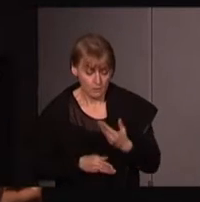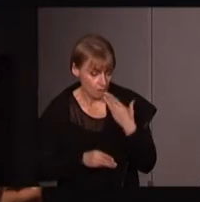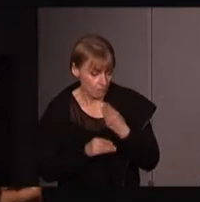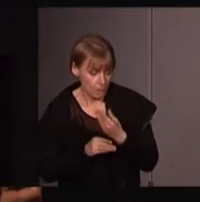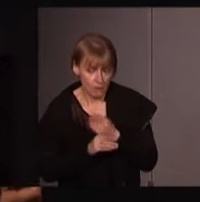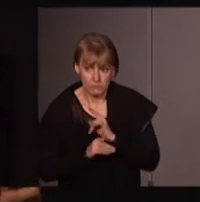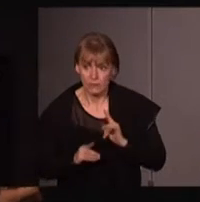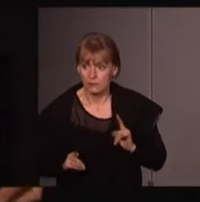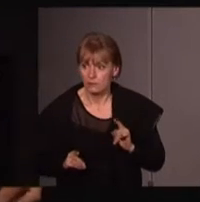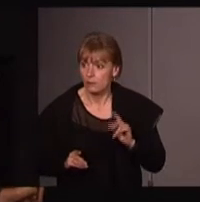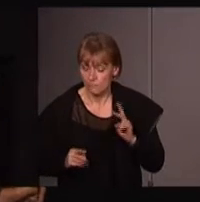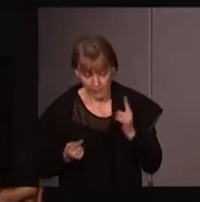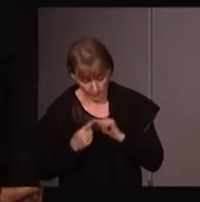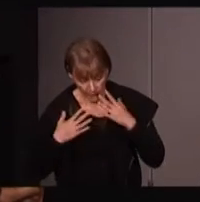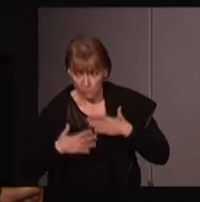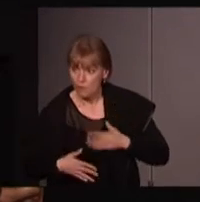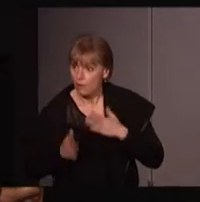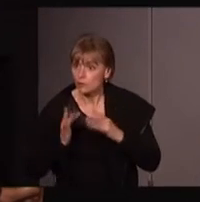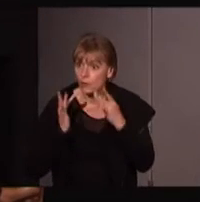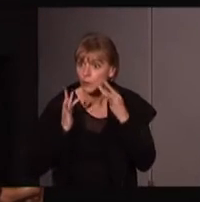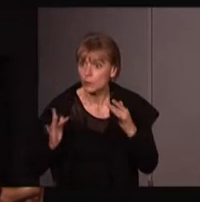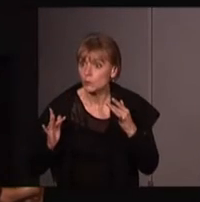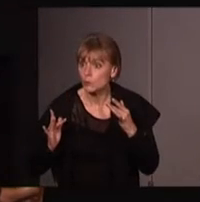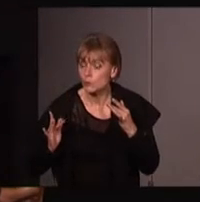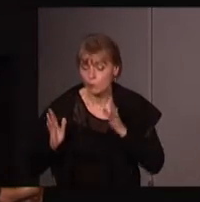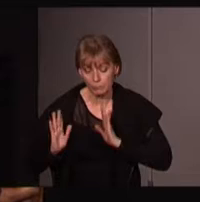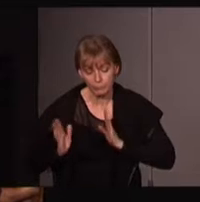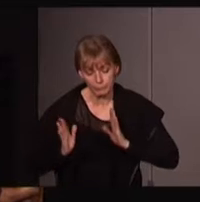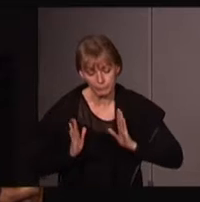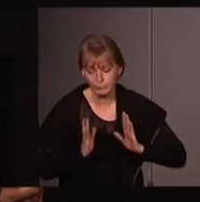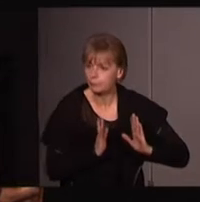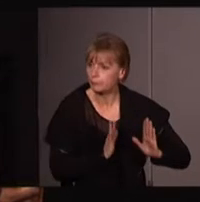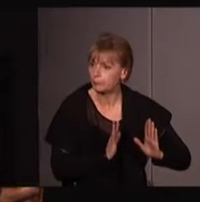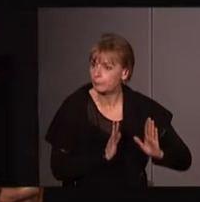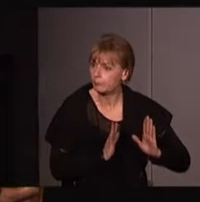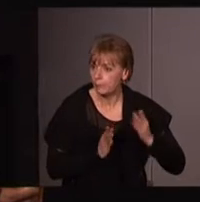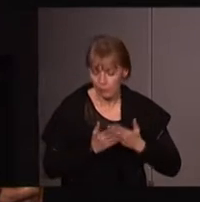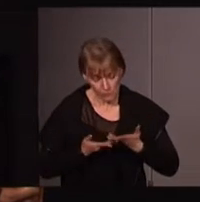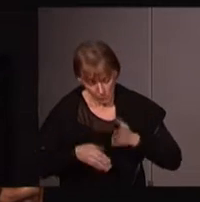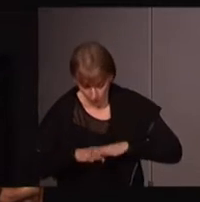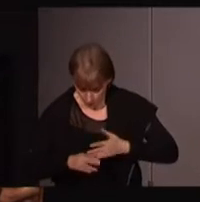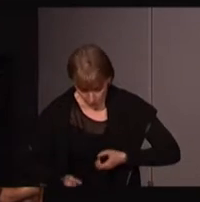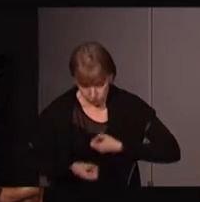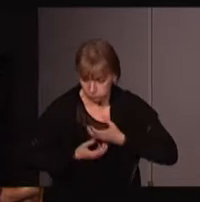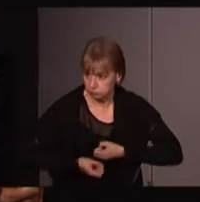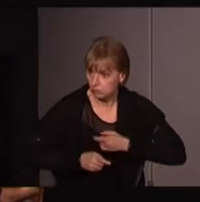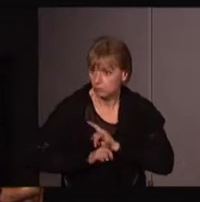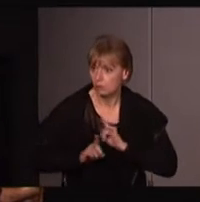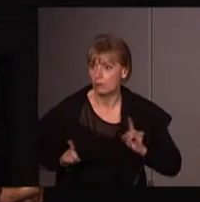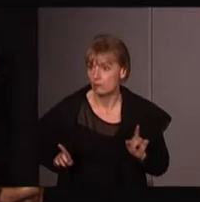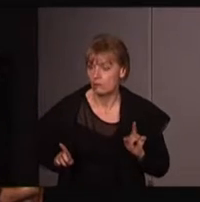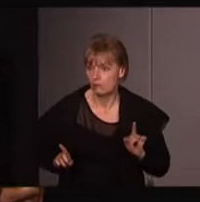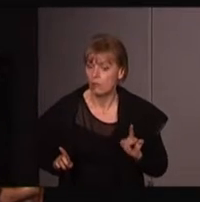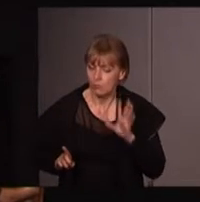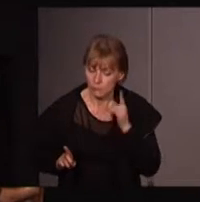à tellement parler du corps dans cette culture qui est une culture très rationnelle et très dématérialisée, pour le dire autrement. Donc, elles